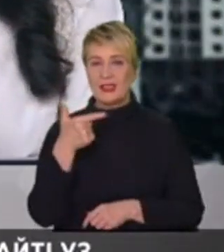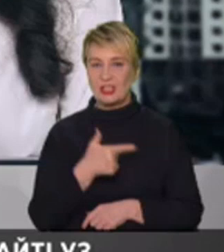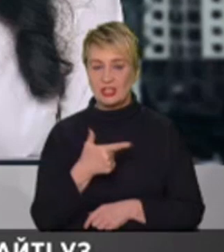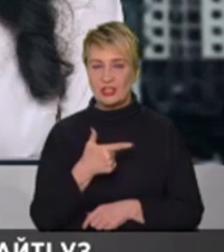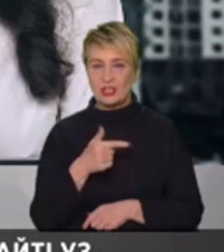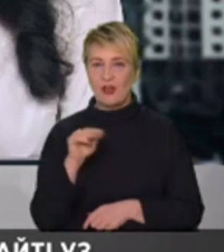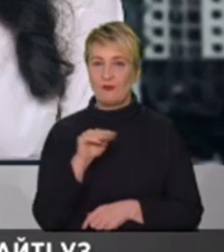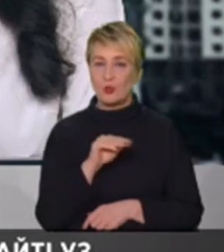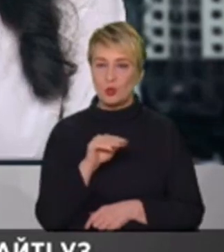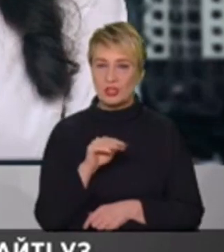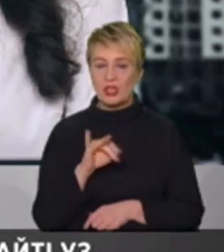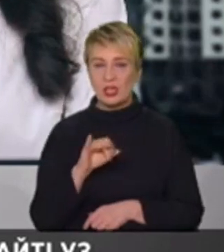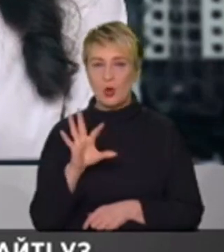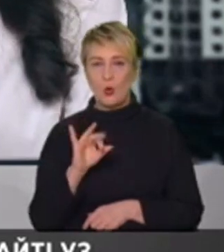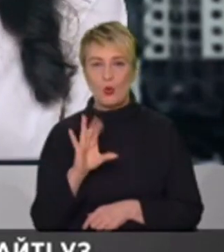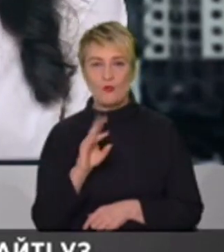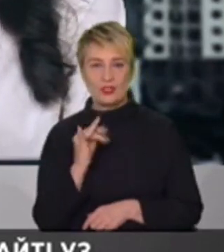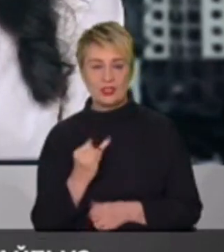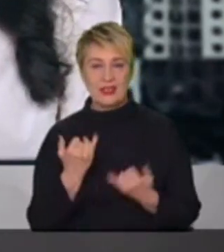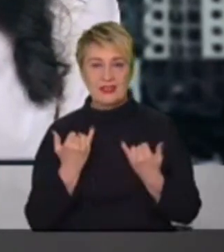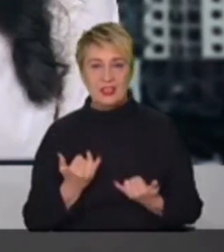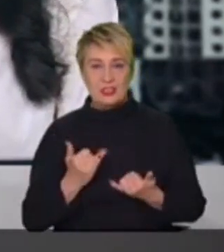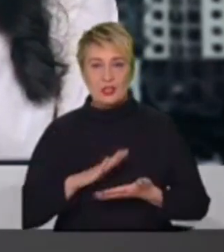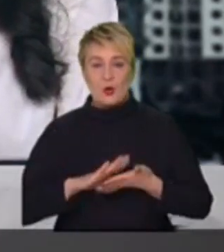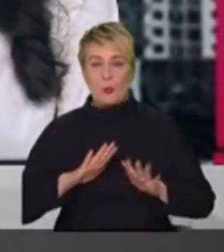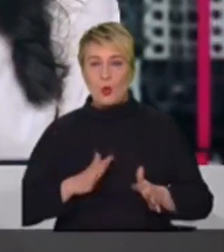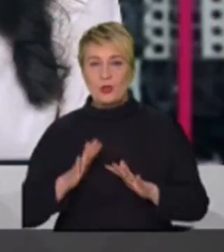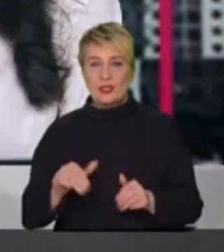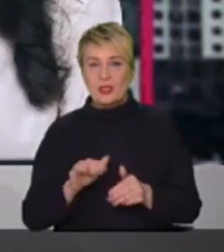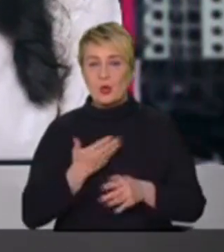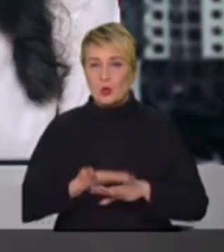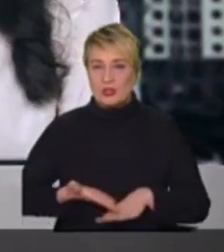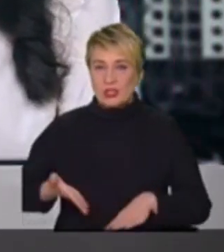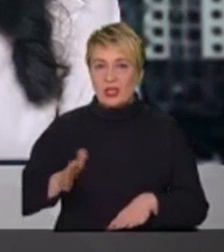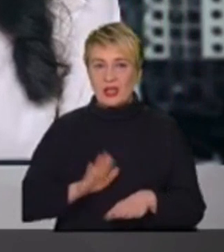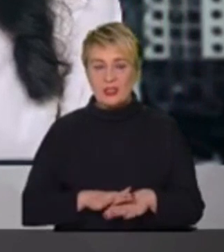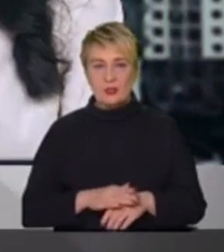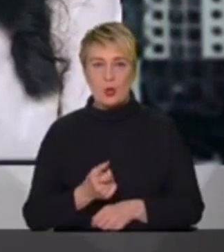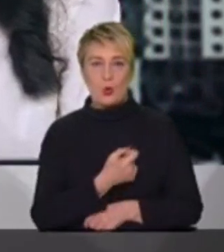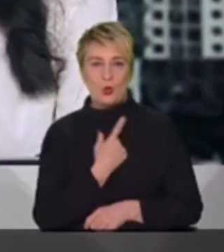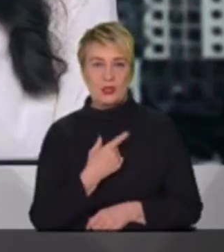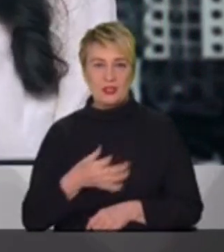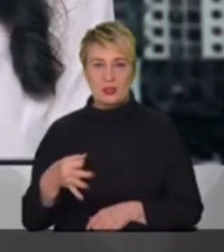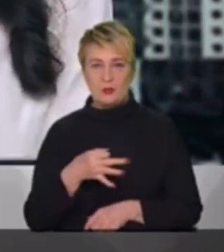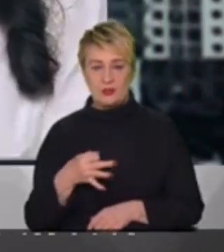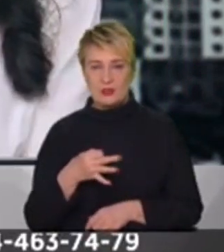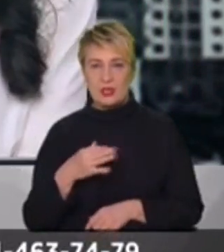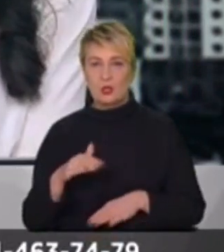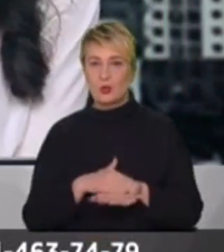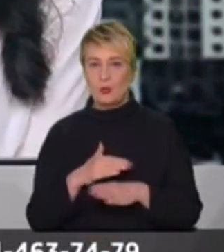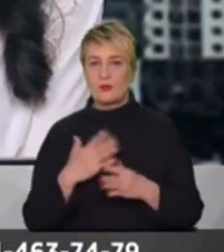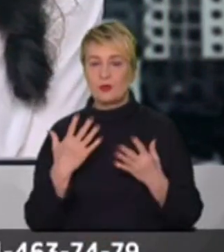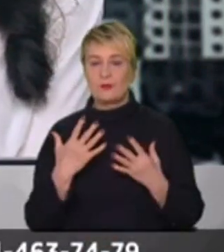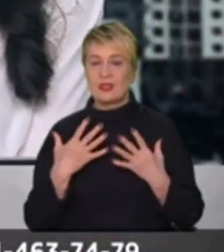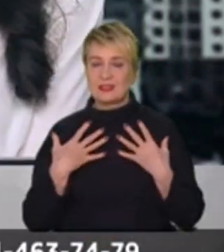початок посівної, наскільки нинішні події ускладнюються, зокрема, в Одеській області. Пане Романе, доброго здоров'я, слава Україні!